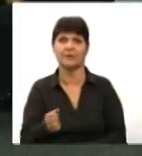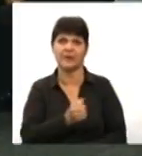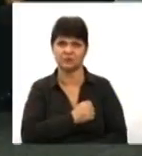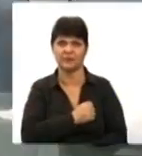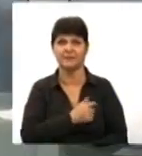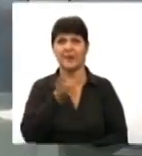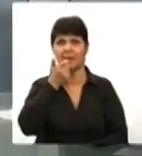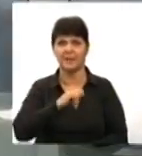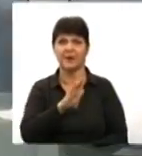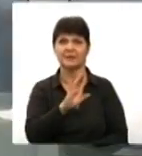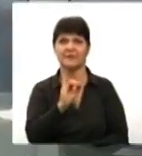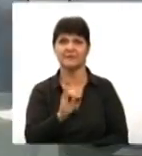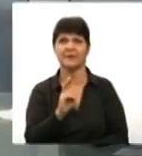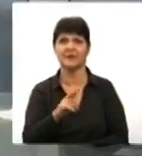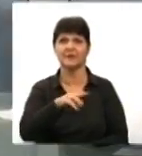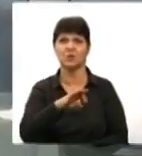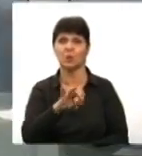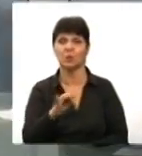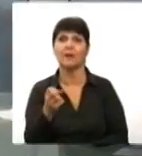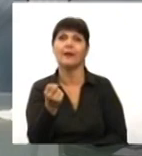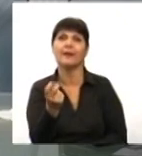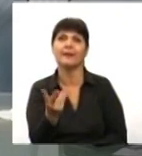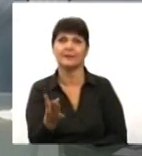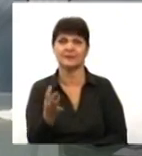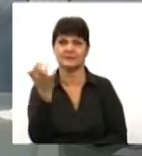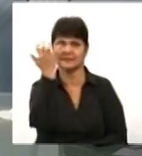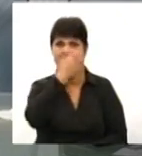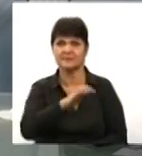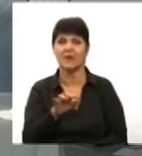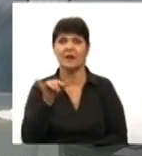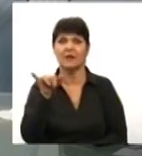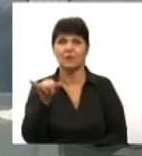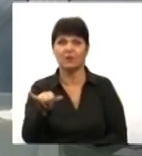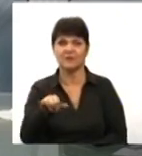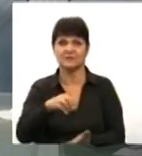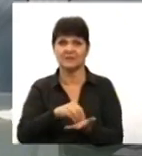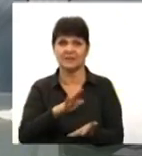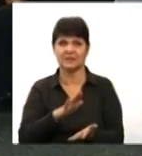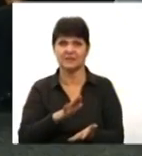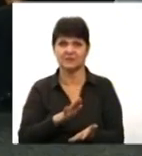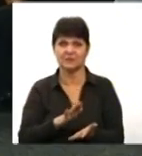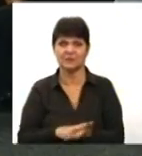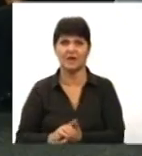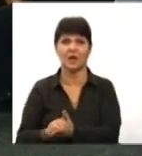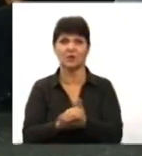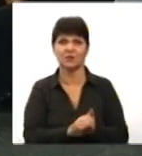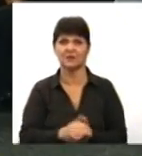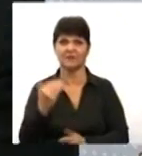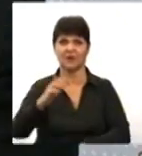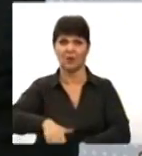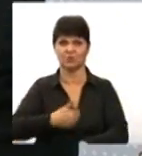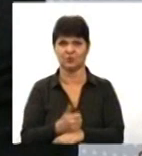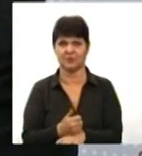кількість незрячих людей, скажіть, будь ласка, яка кількість сьогодні зареєстрована в товаристві, яке ви очолюєте, в УТОСі?